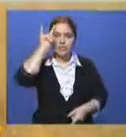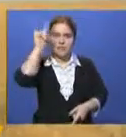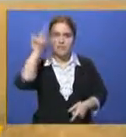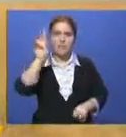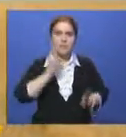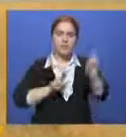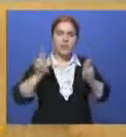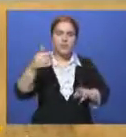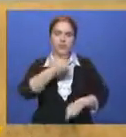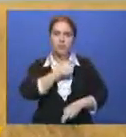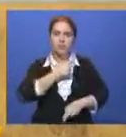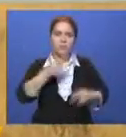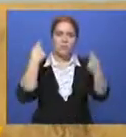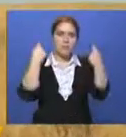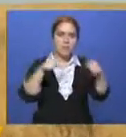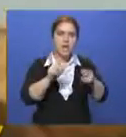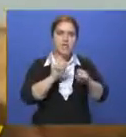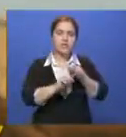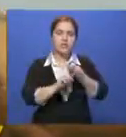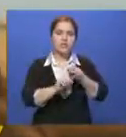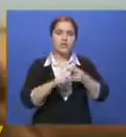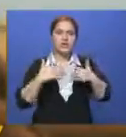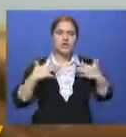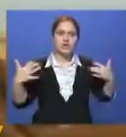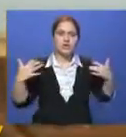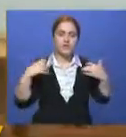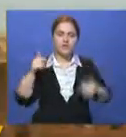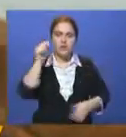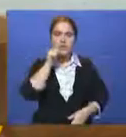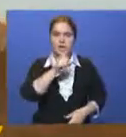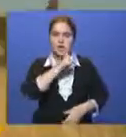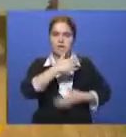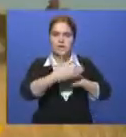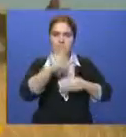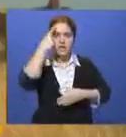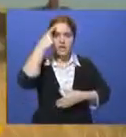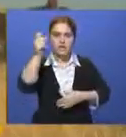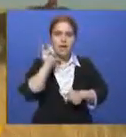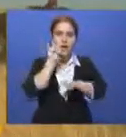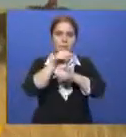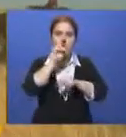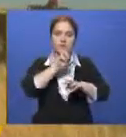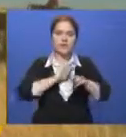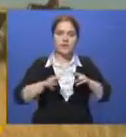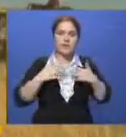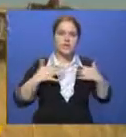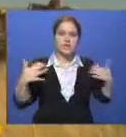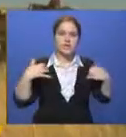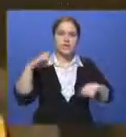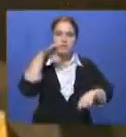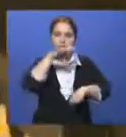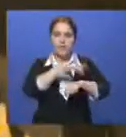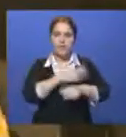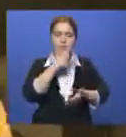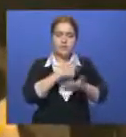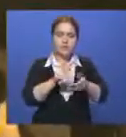правила, решил нажиться и продал зараженных животных. А чтобы избежать наказания, заявила о пропаже скота в полицию. Правда, выяснилось уже